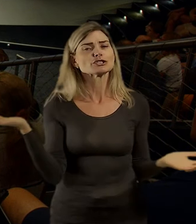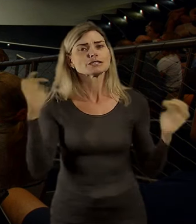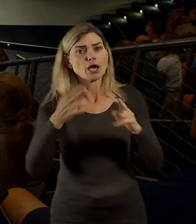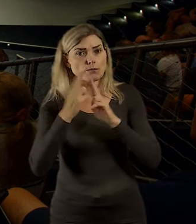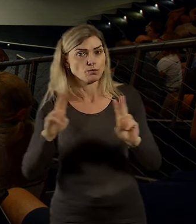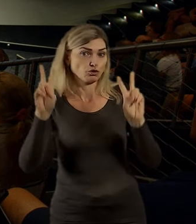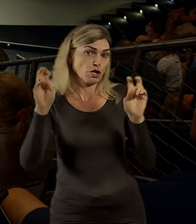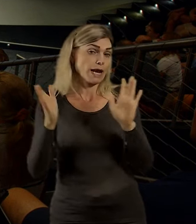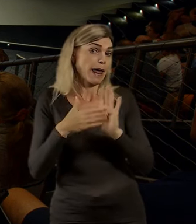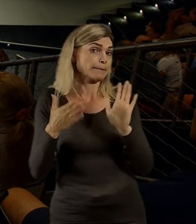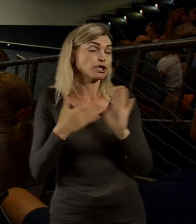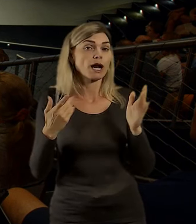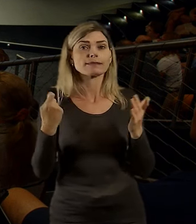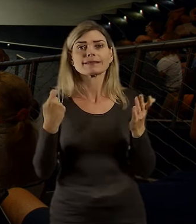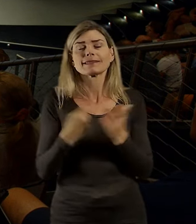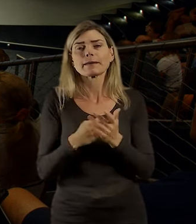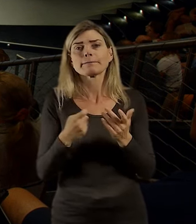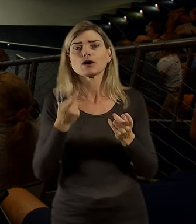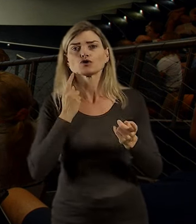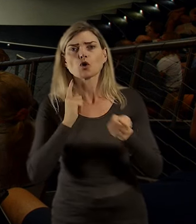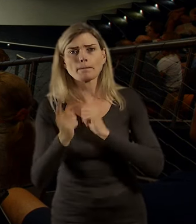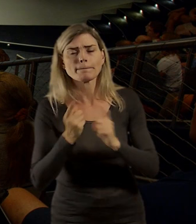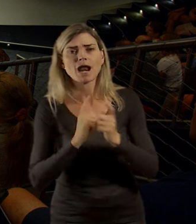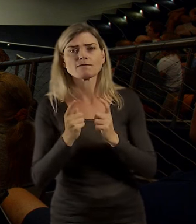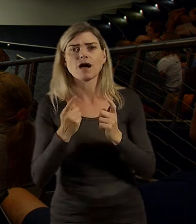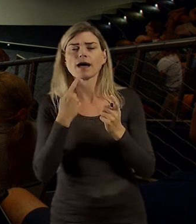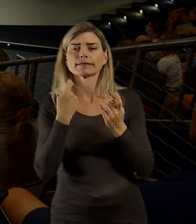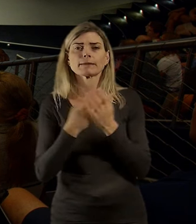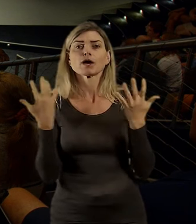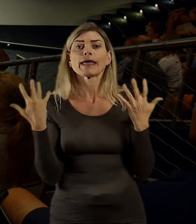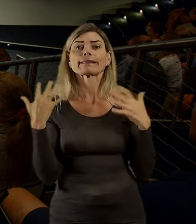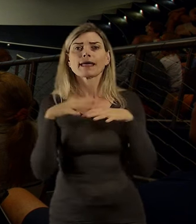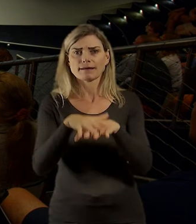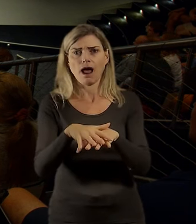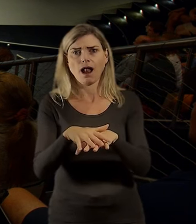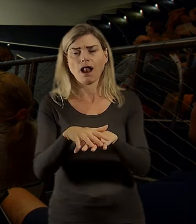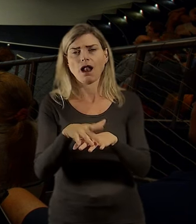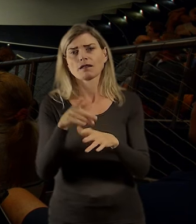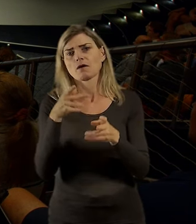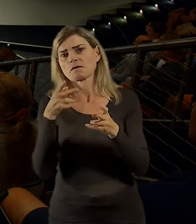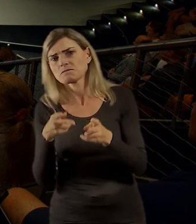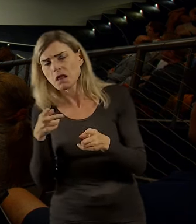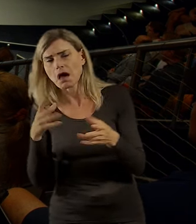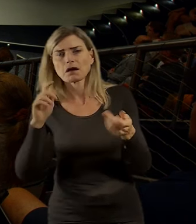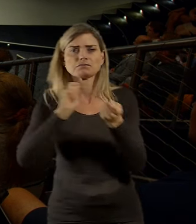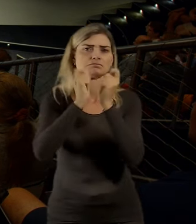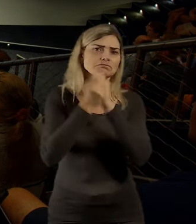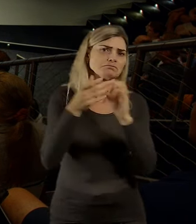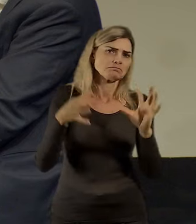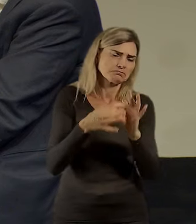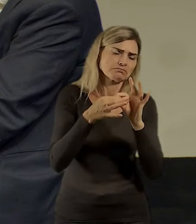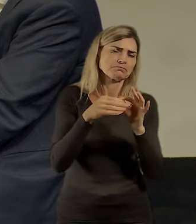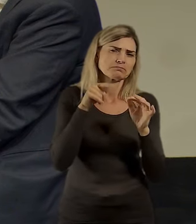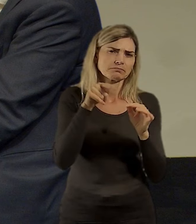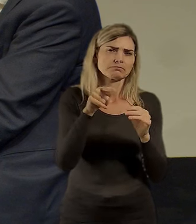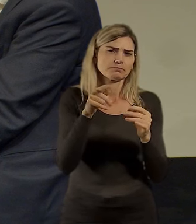integrovaným dopravním terminálům. To je takové naše guilty pleasure teďka. S tím trávíme hodně času a myslím si, že to